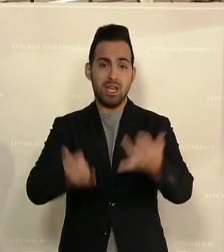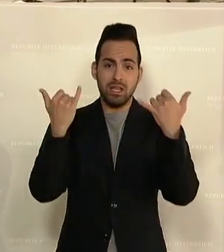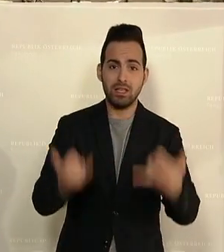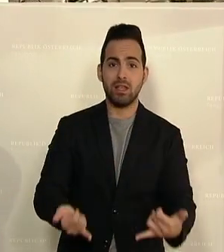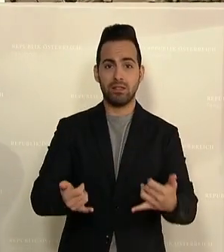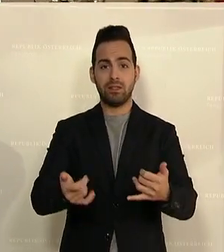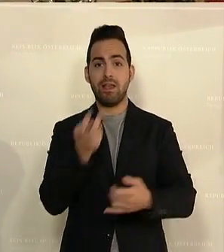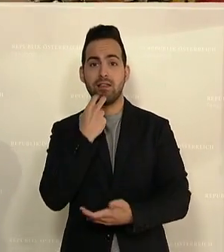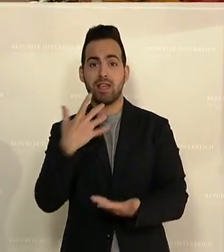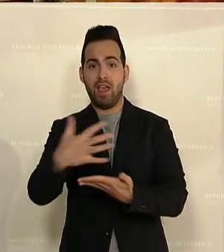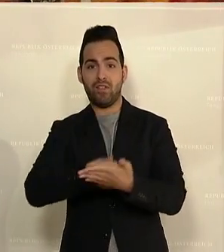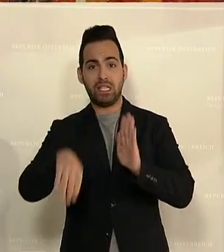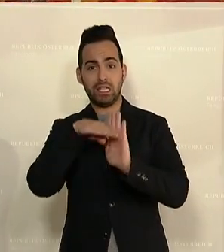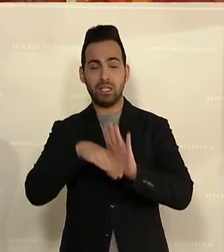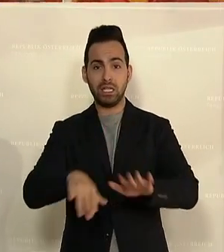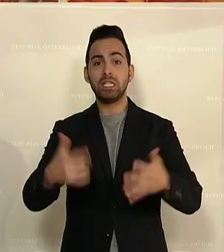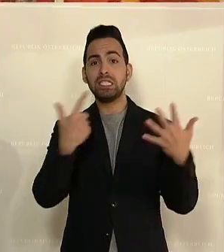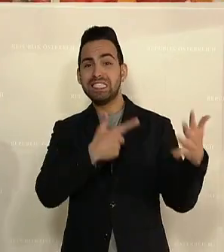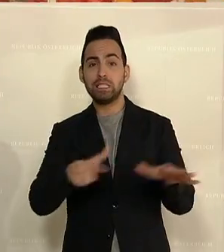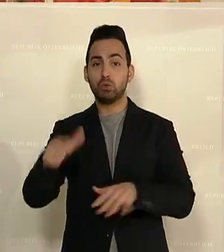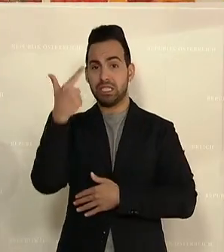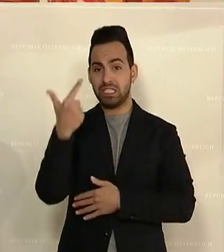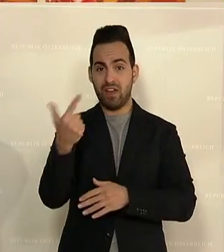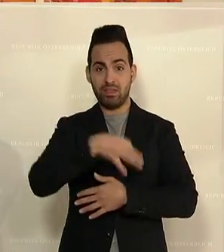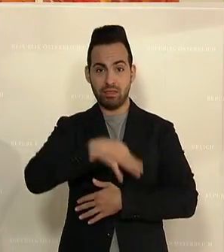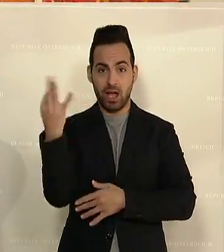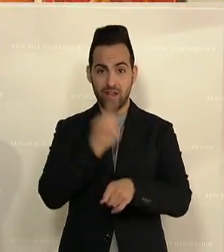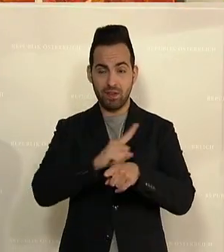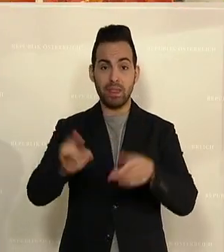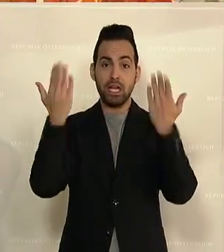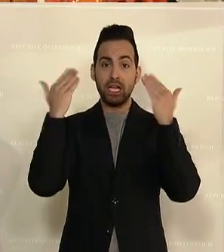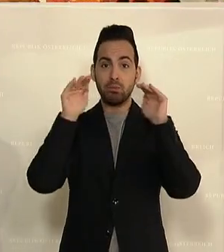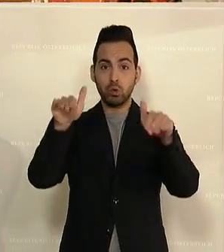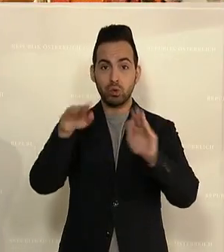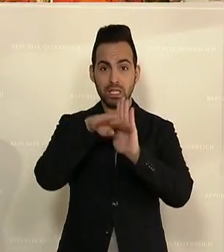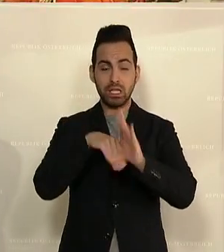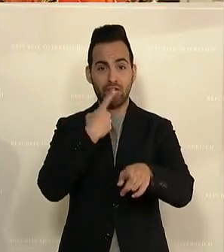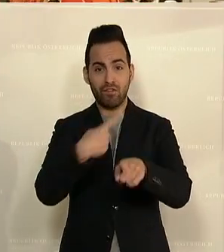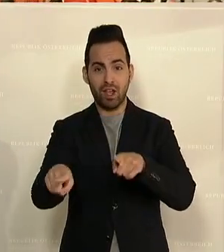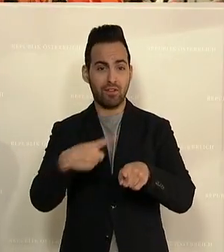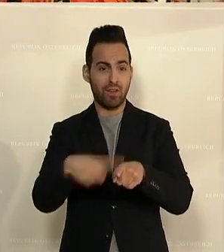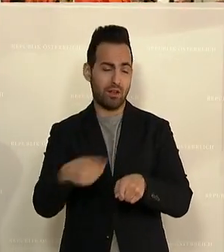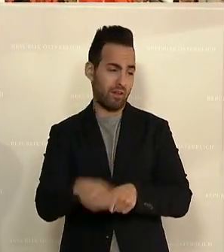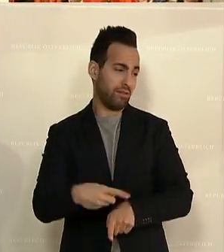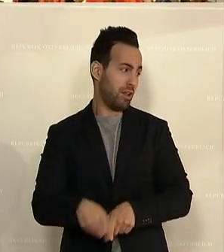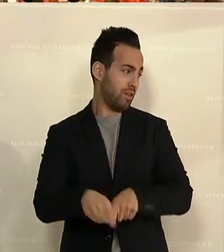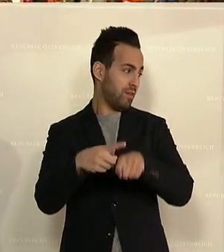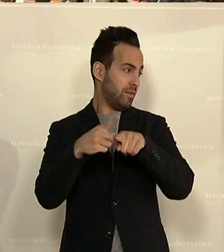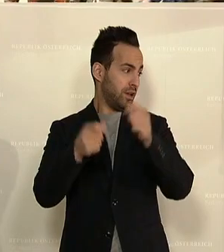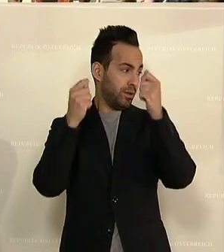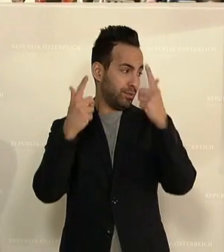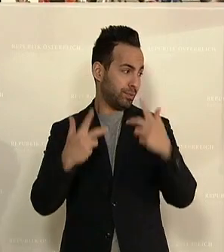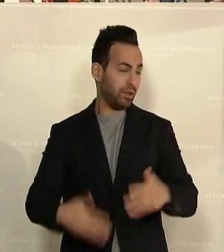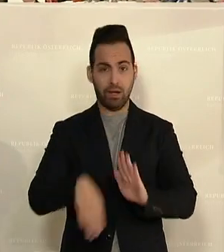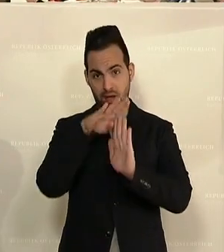das Energieeffizienzgesetz fällt seit 702 Tagen, das Klimaschutzgesetz fällt seit 702 Tagen und, und, und. Ich könnte die Liste